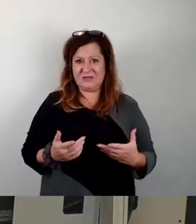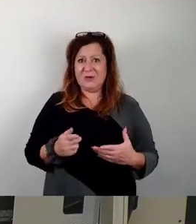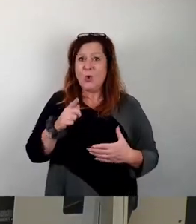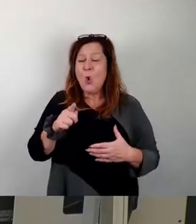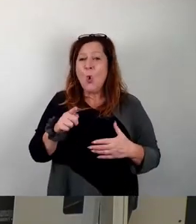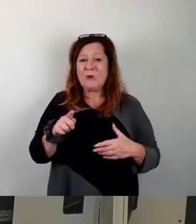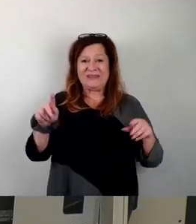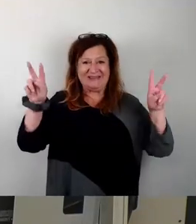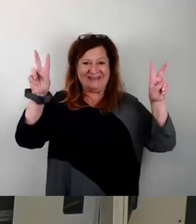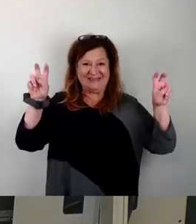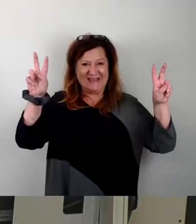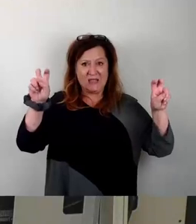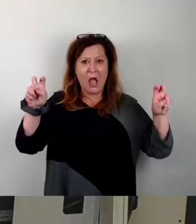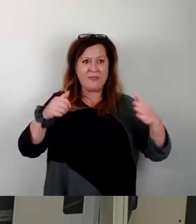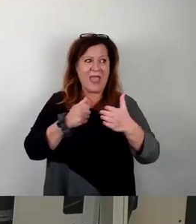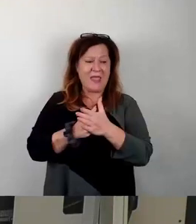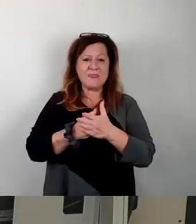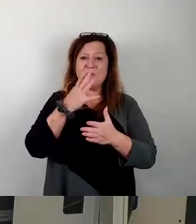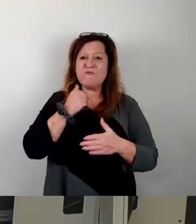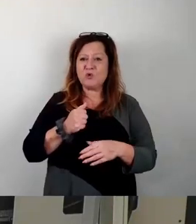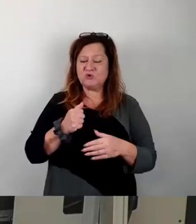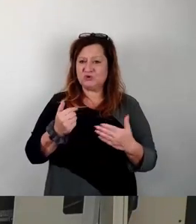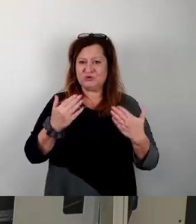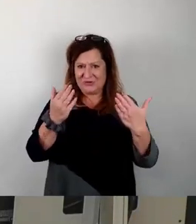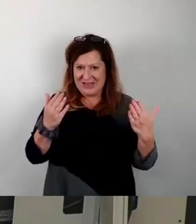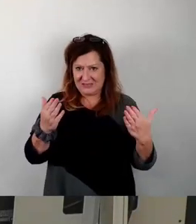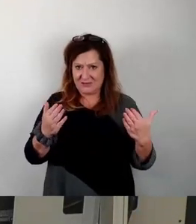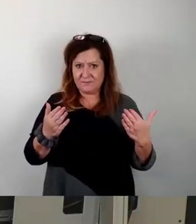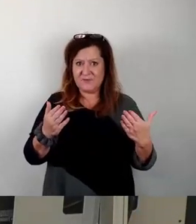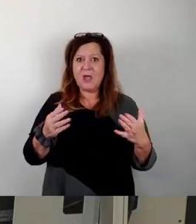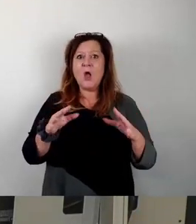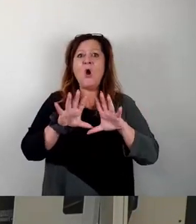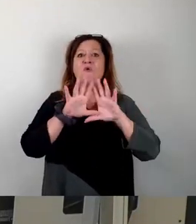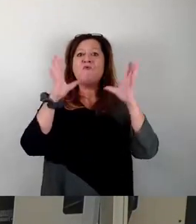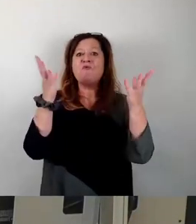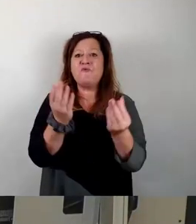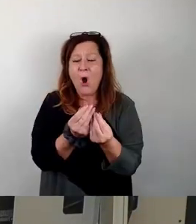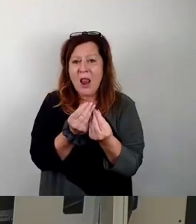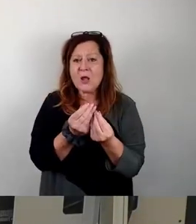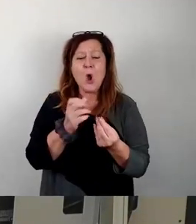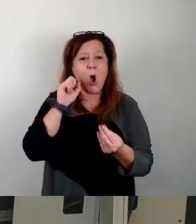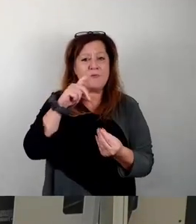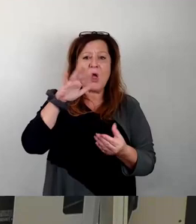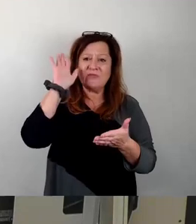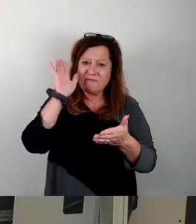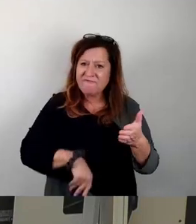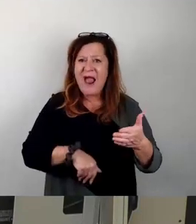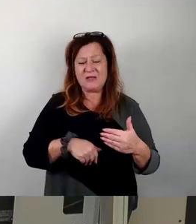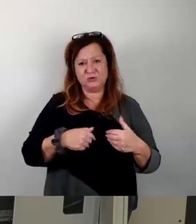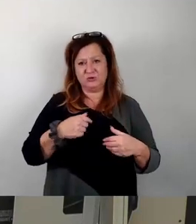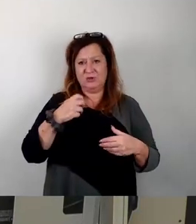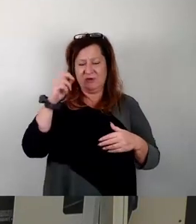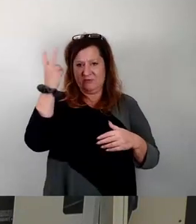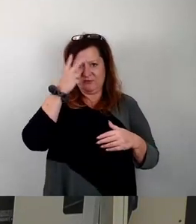lesen. Da steht nämlich, das Volk versteht das meiste falsch. Aber es